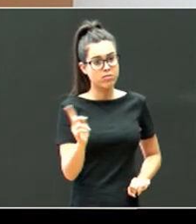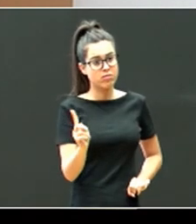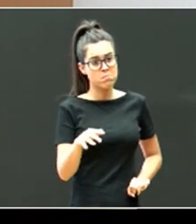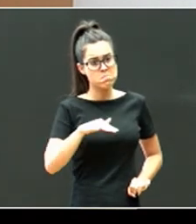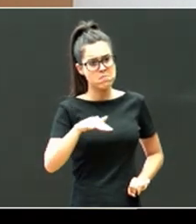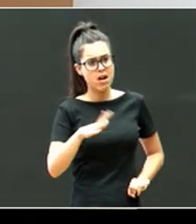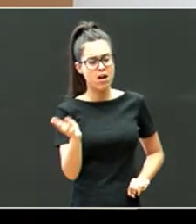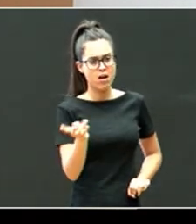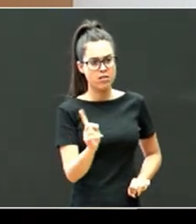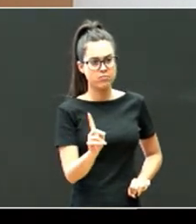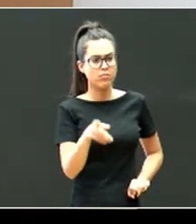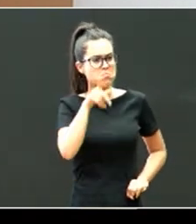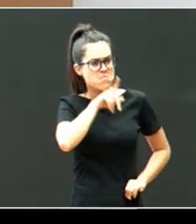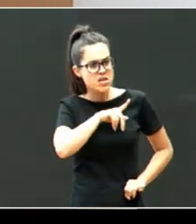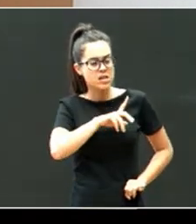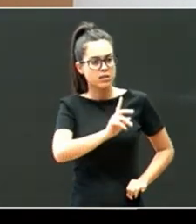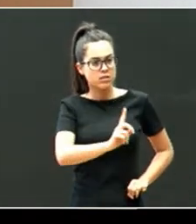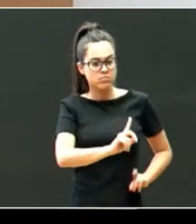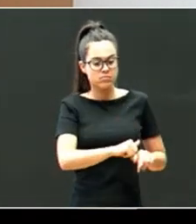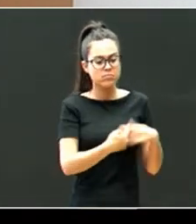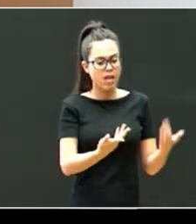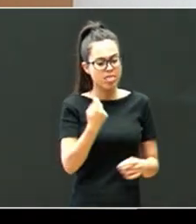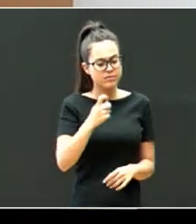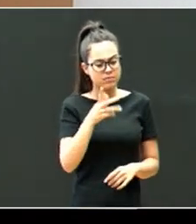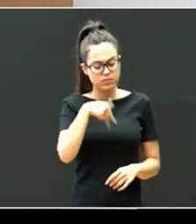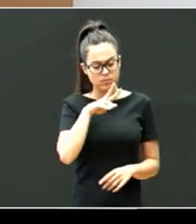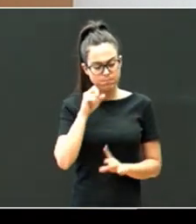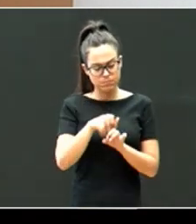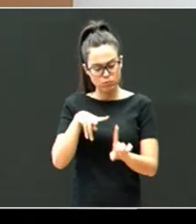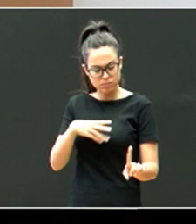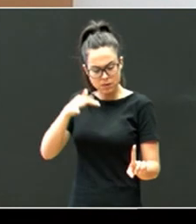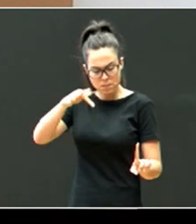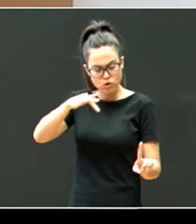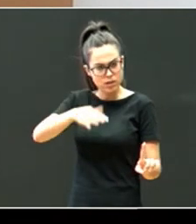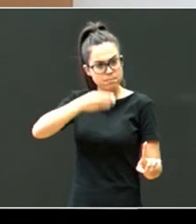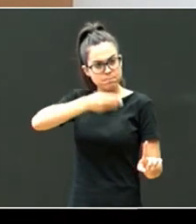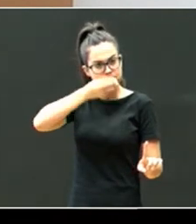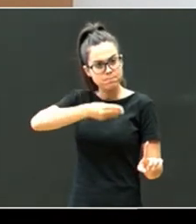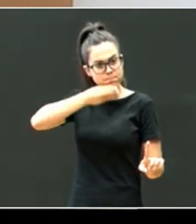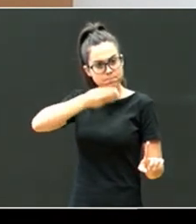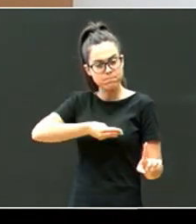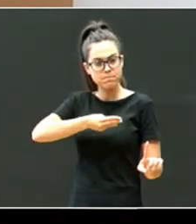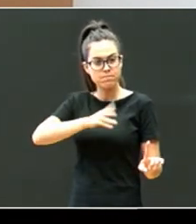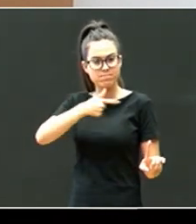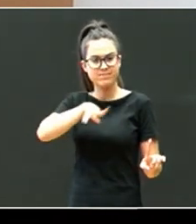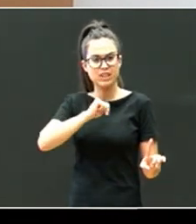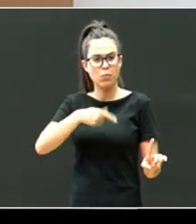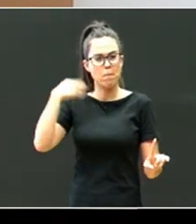Hauzioaren, enfokia izan berda, positibo, eta ona, estigma atizatu gabe.